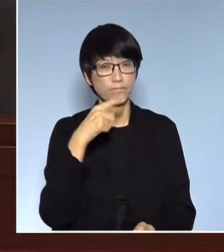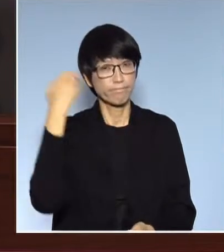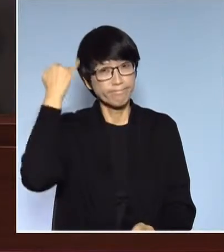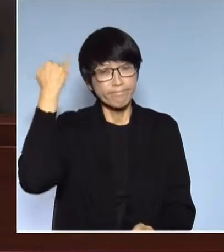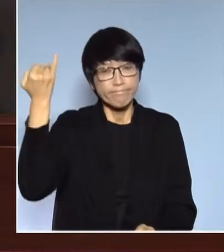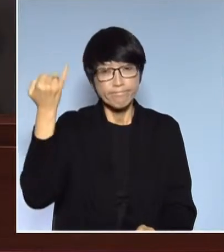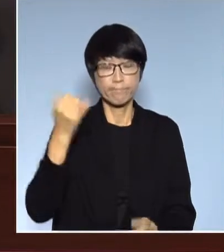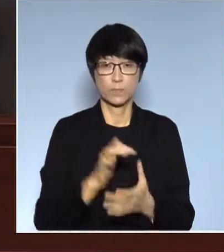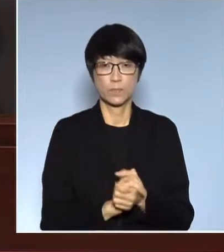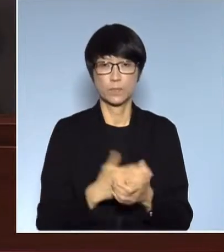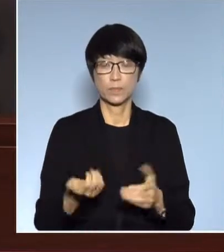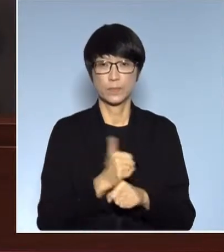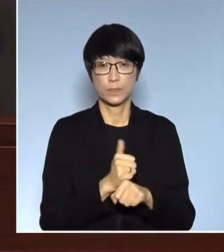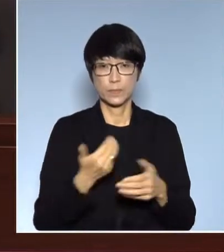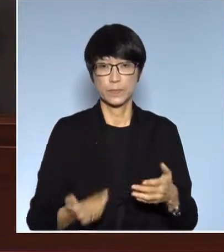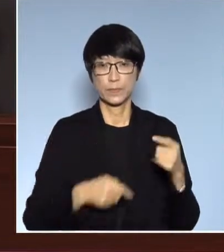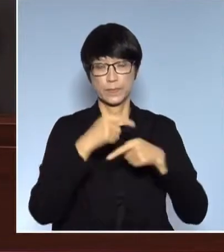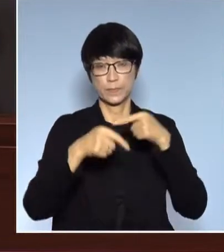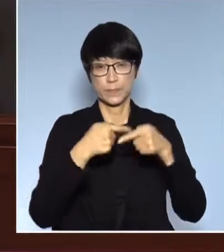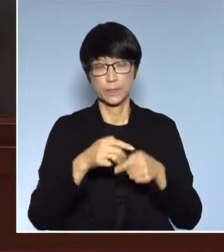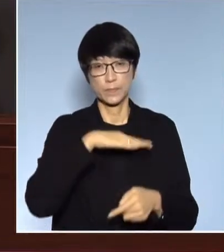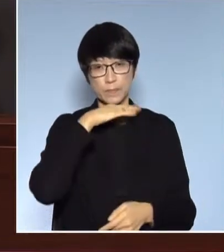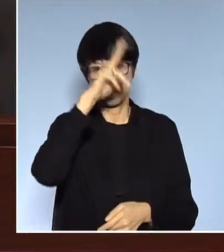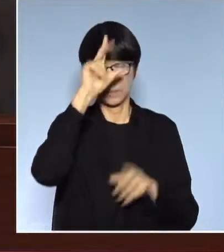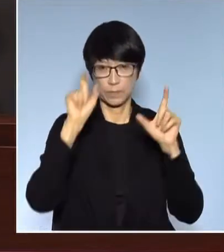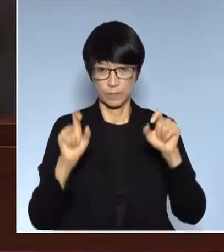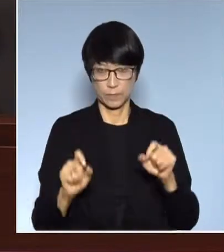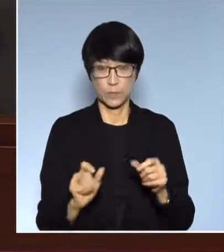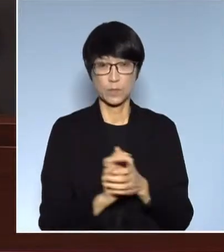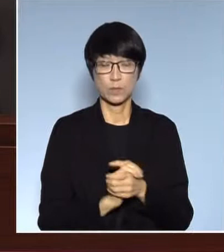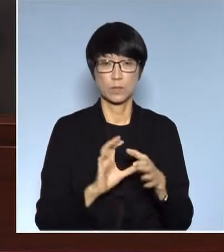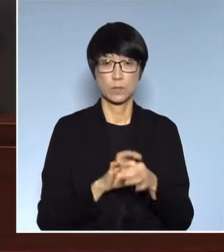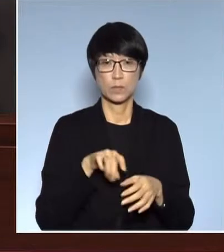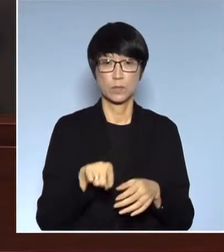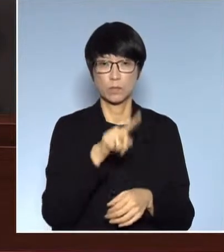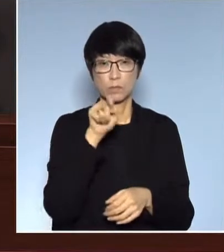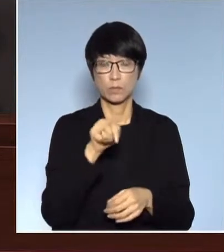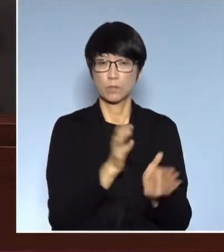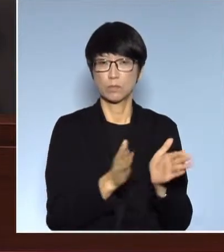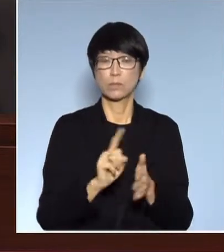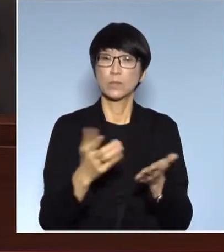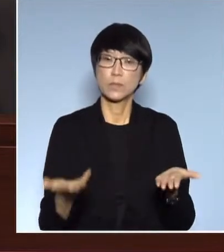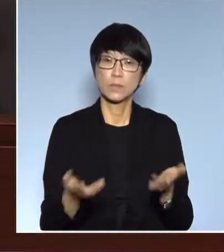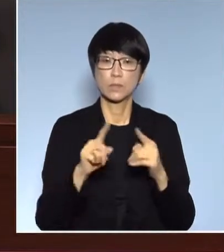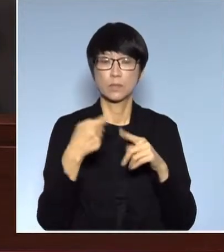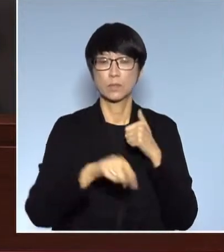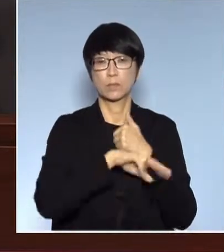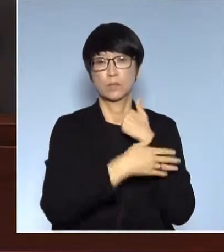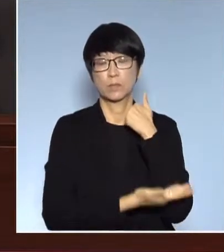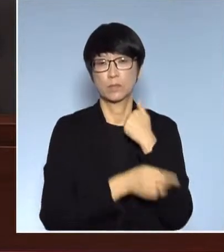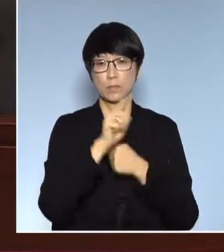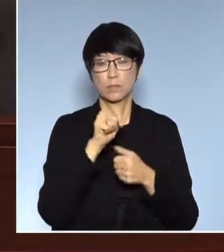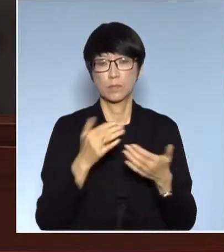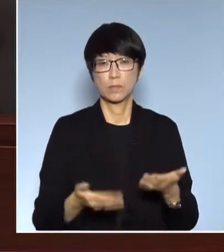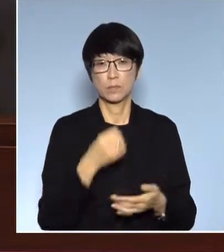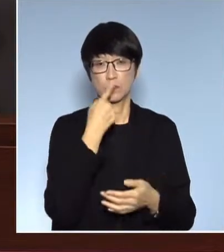希望呢有機會在這個辯論裡面應該在政府解釋一下其實就是關於這樣的問題是怎樣呢那至於另外一些《基本法》的問題就是在說